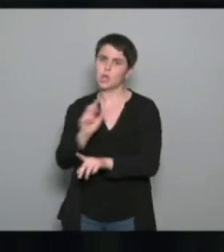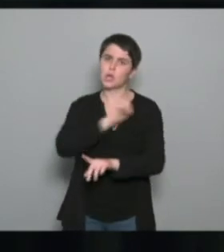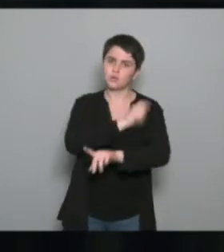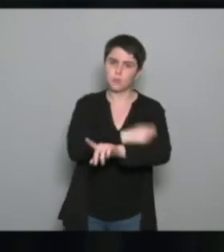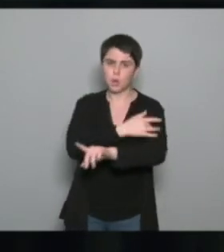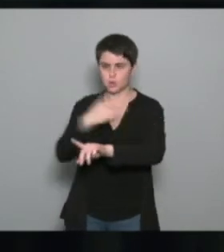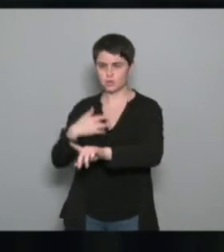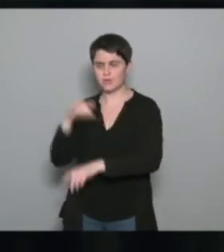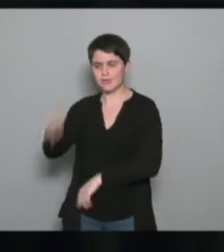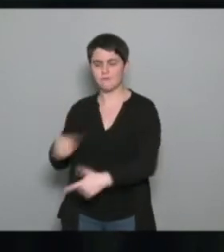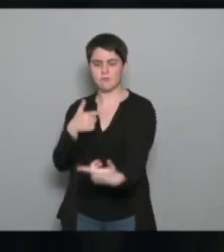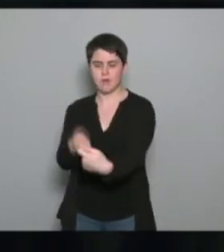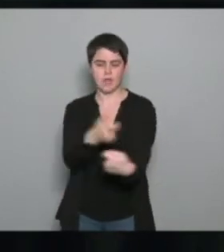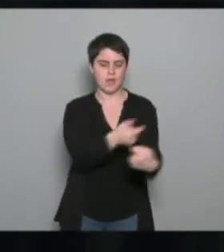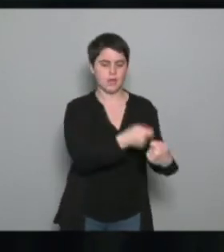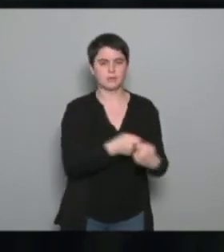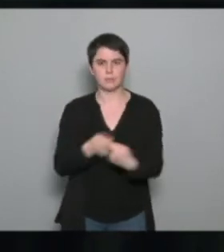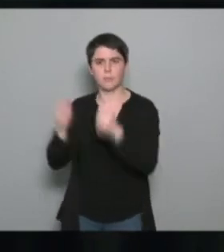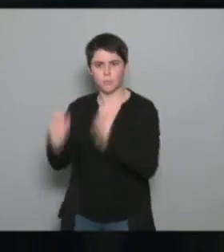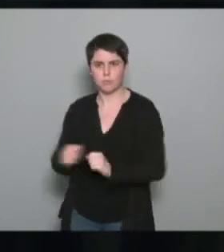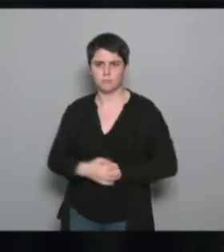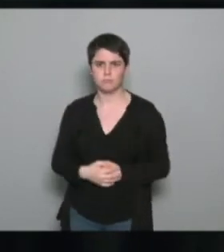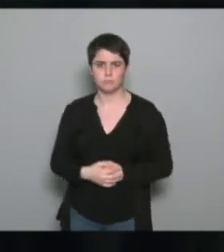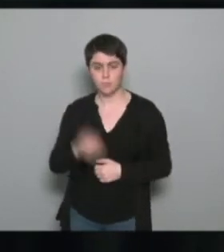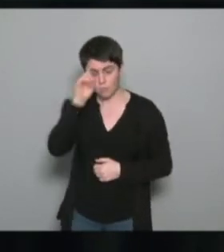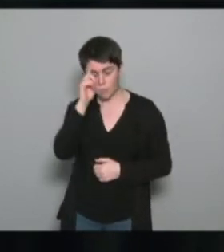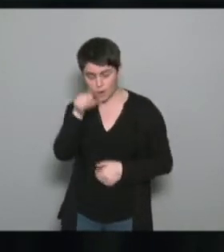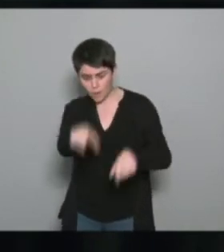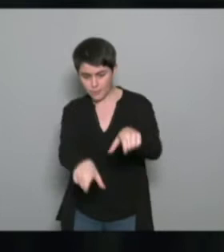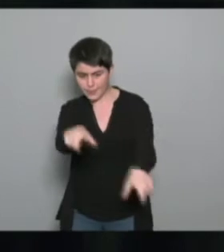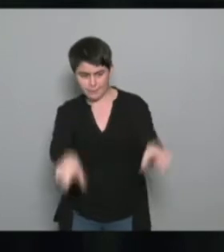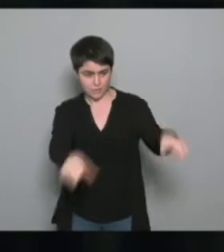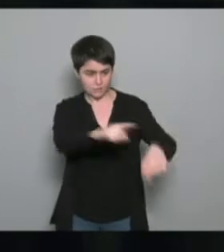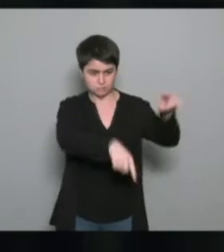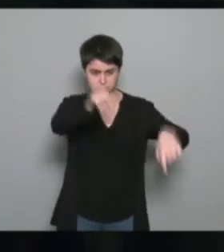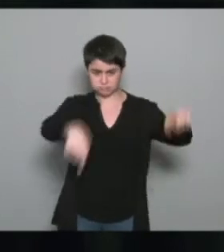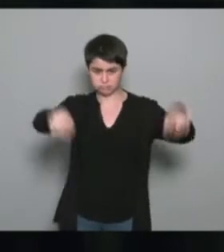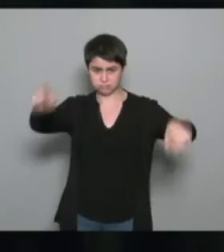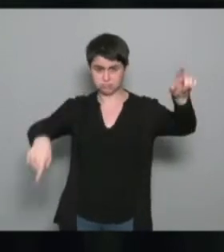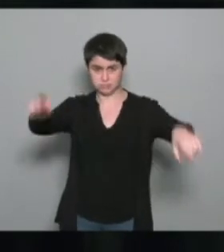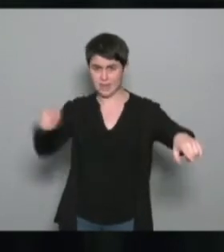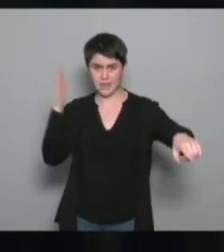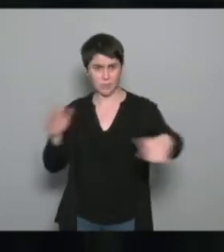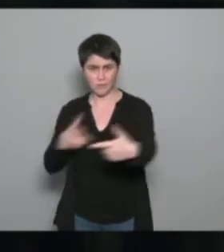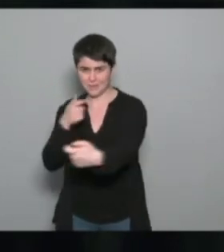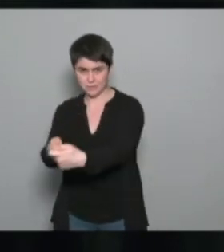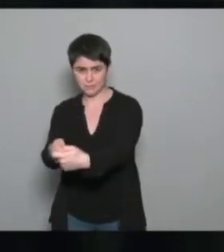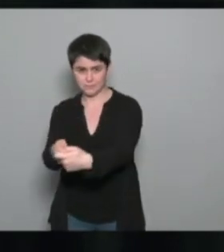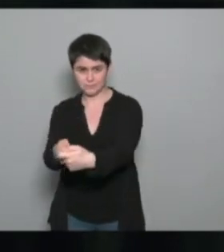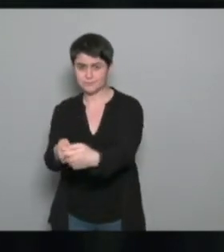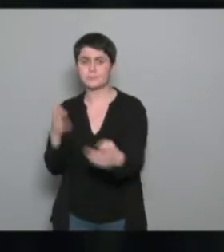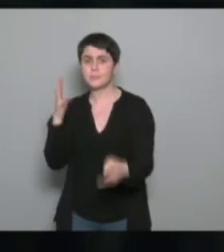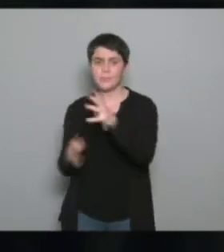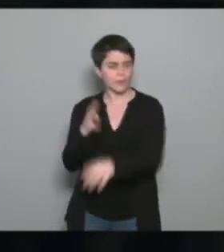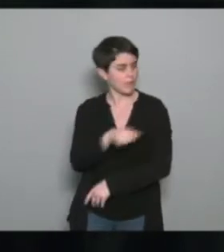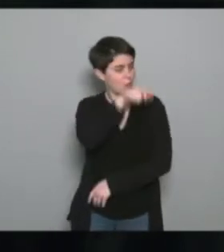En fait, on se rend compte qu'on a des publics très, très hétérogènes et qui nécessitent de s'adapter constamment. Un éducateur, il peut arriver avec sa séance